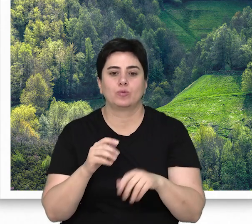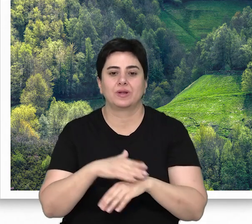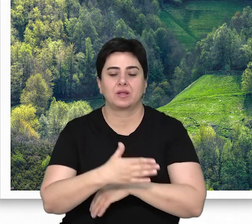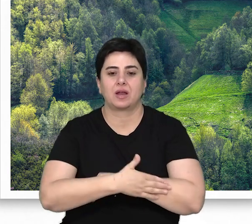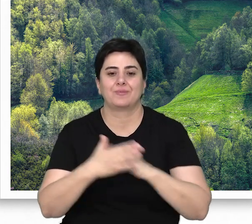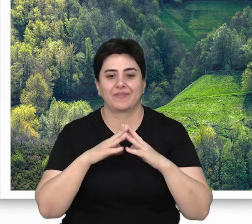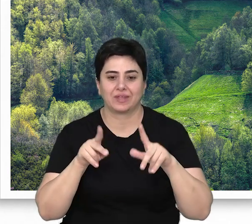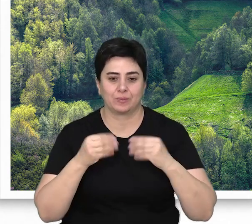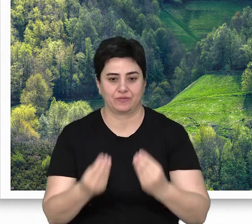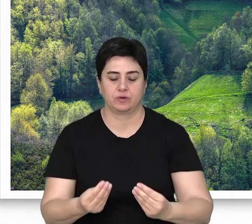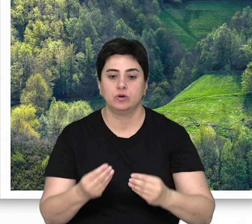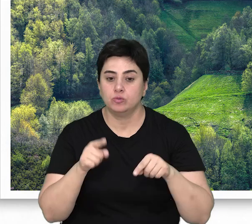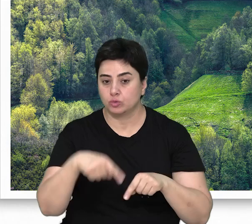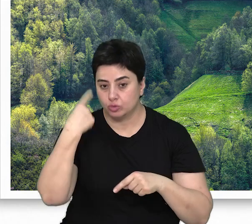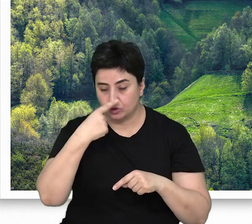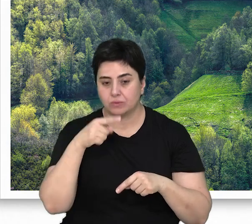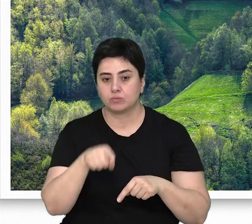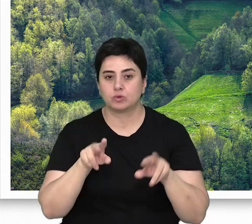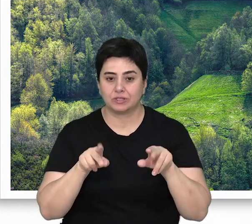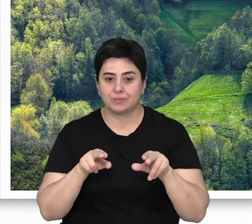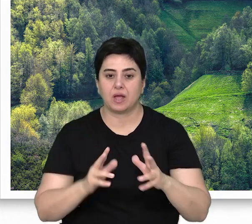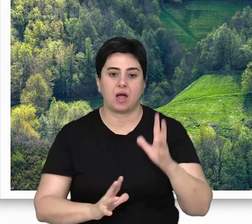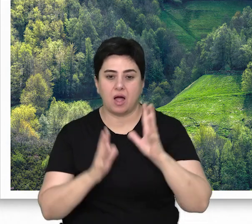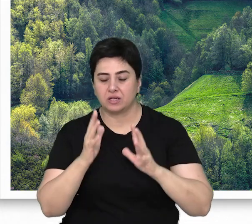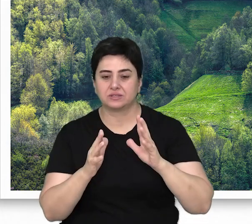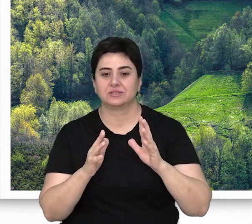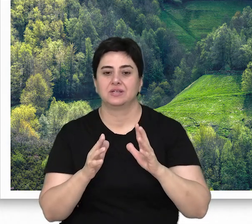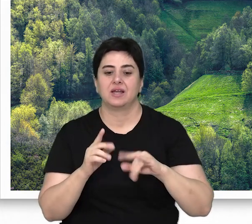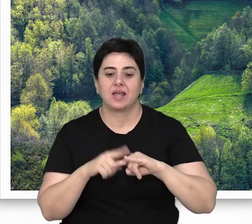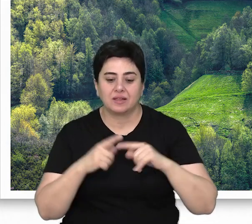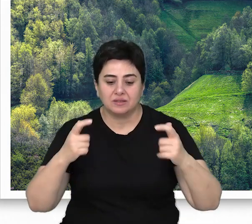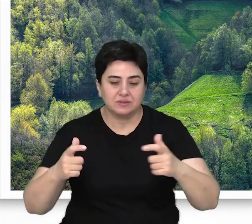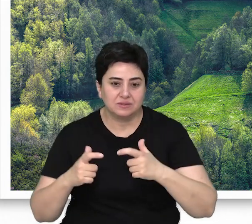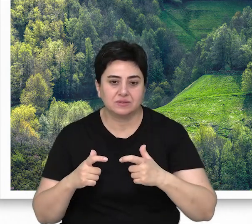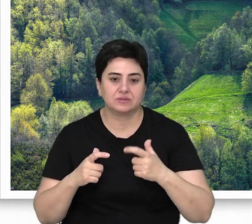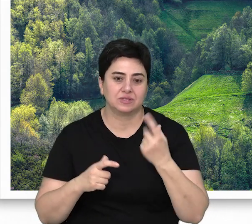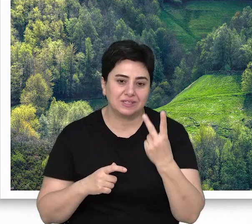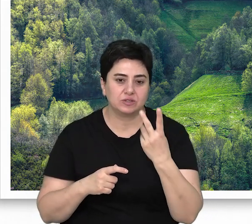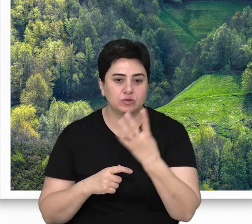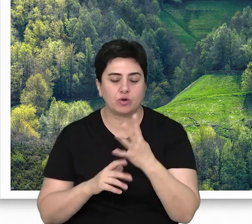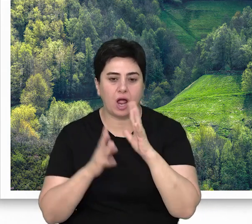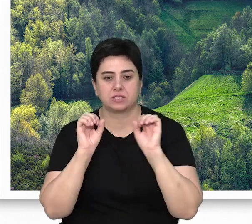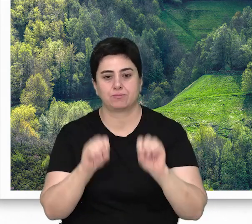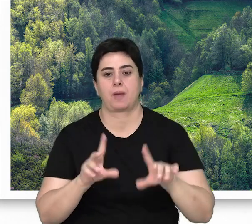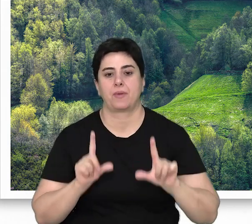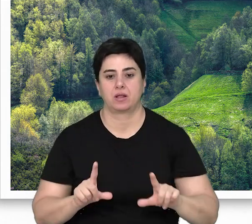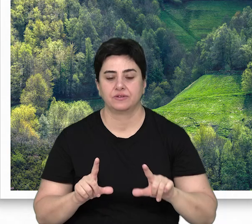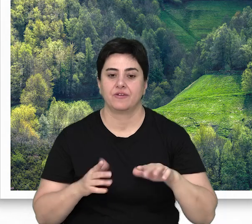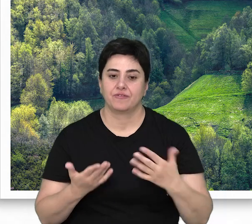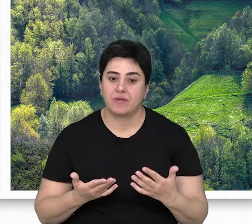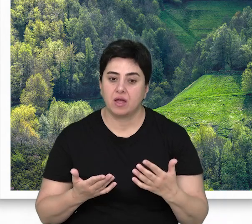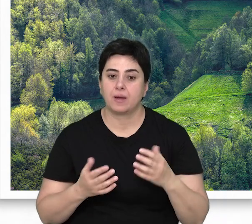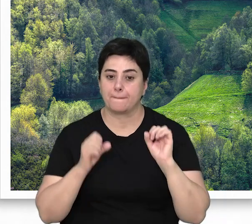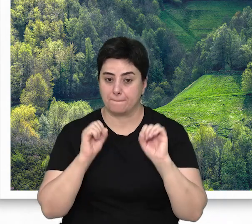sığınak sağlayabilir. Bu nedenle, böylesi kovuklu ağaçlardan hektarda 2 ila 4 ağaç bırakılmalıdır.